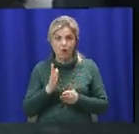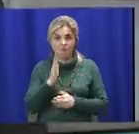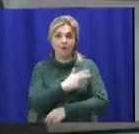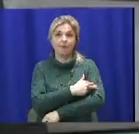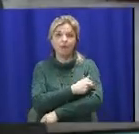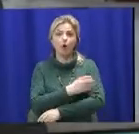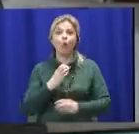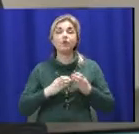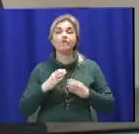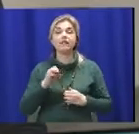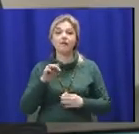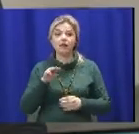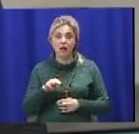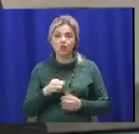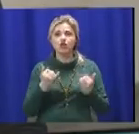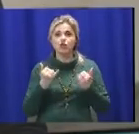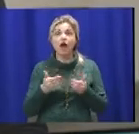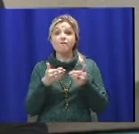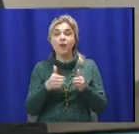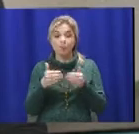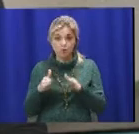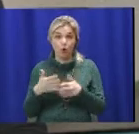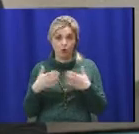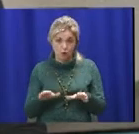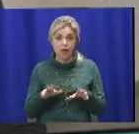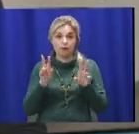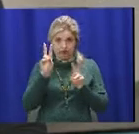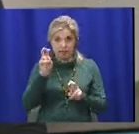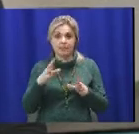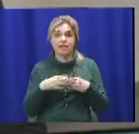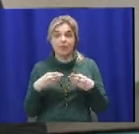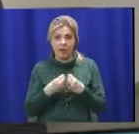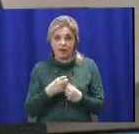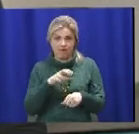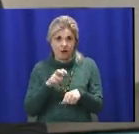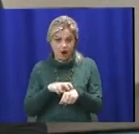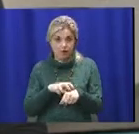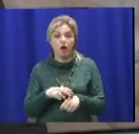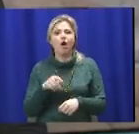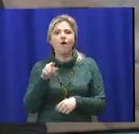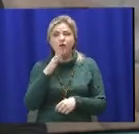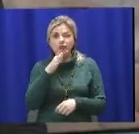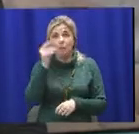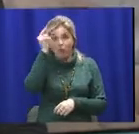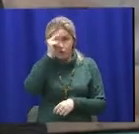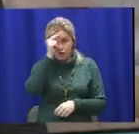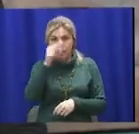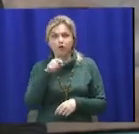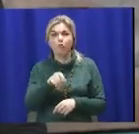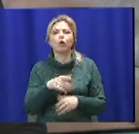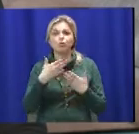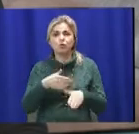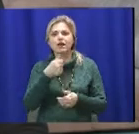зараз випускають врачі вже семейних врачей. Тобто в процесі своєго обучення вони вже проходять спеціалізацію по